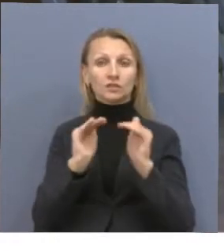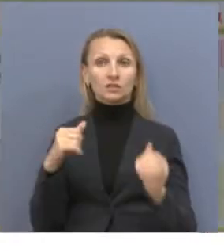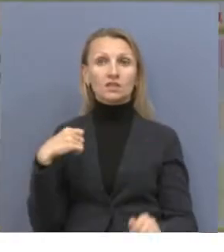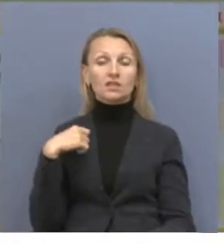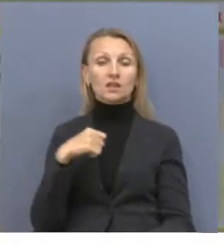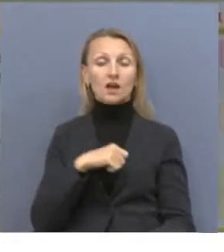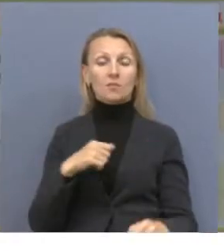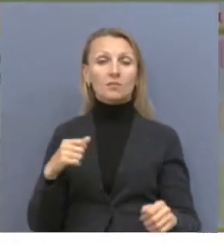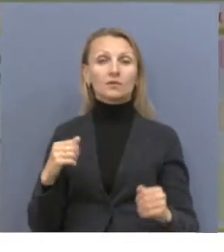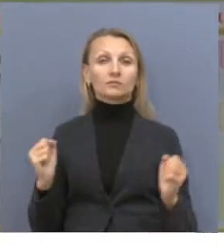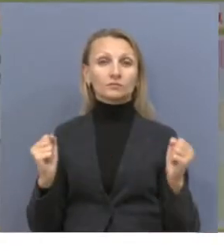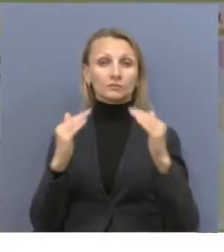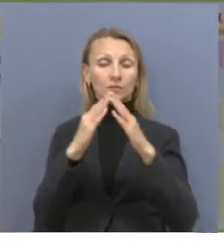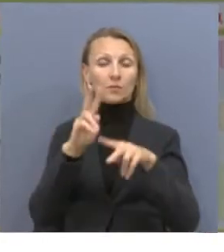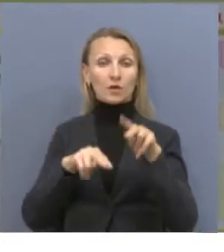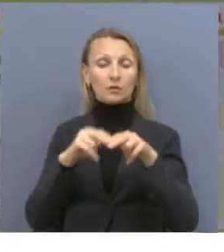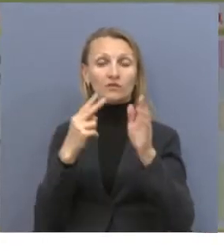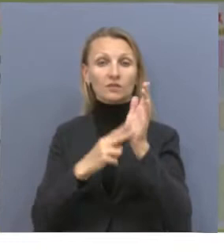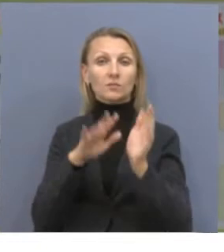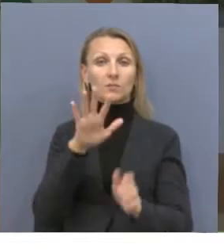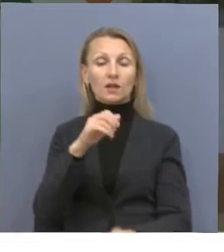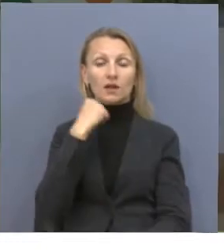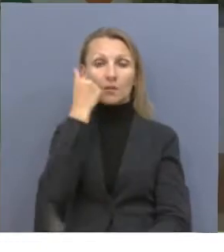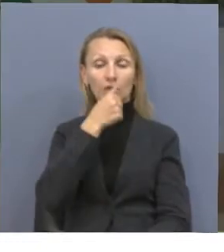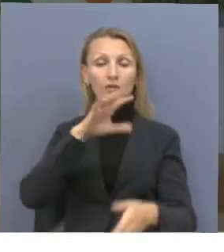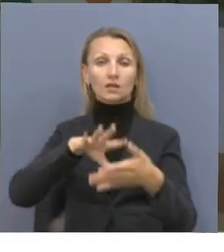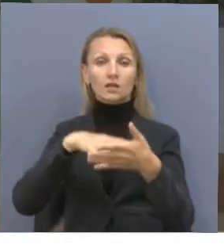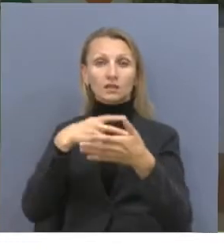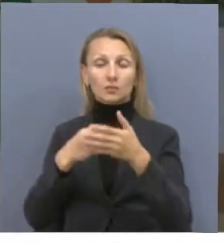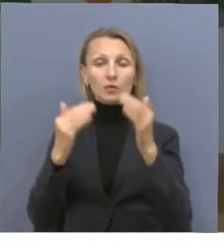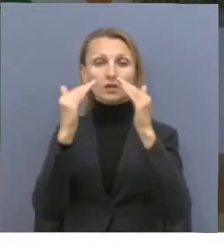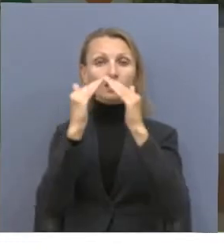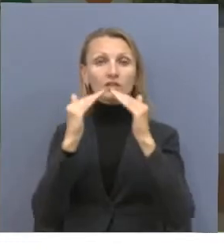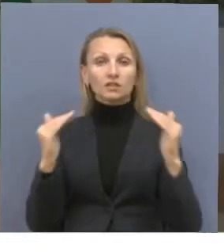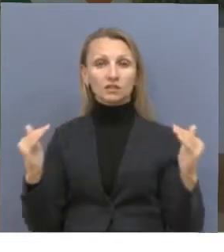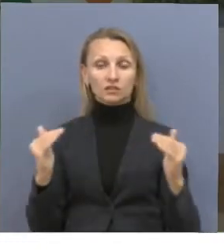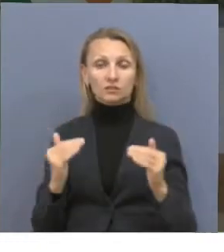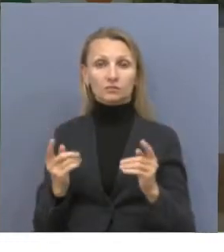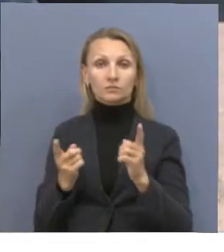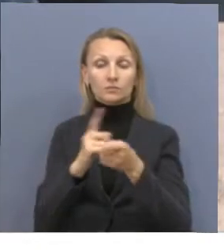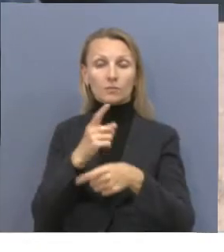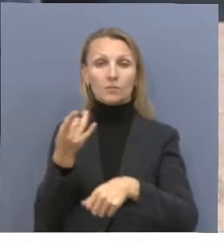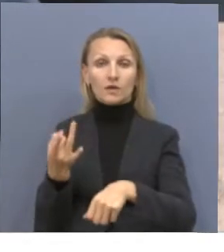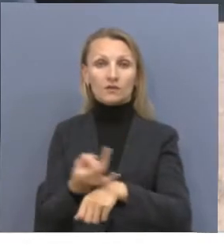здание построено в 1975 году. С тех самых пор крыша учебного заведения заменяется впервые.